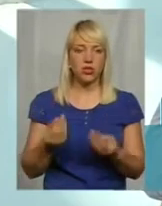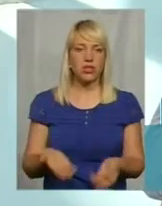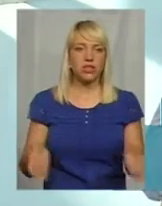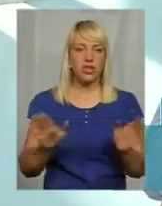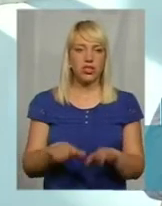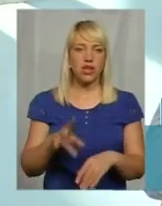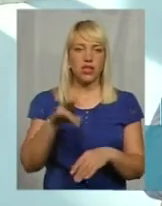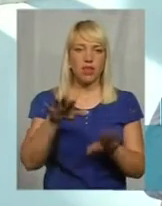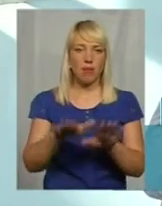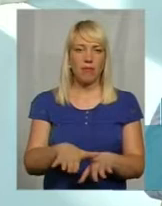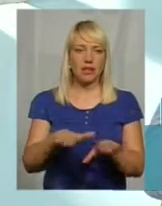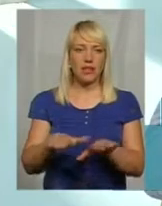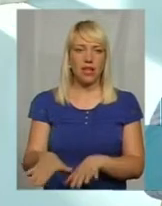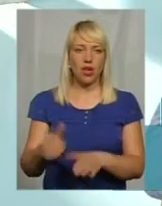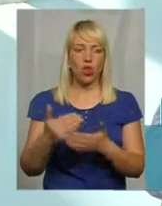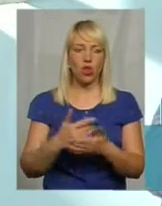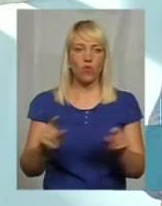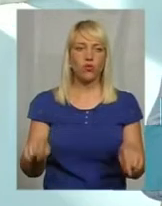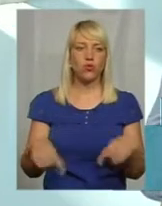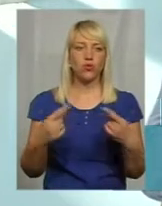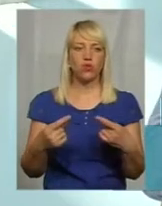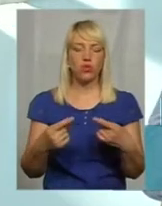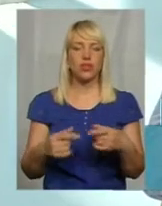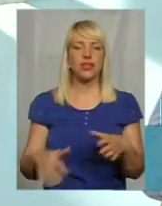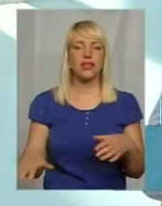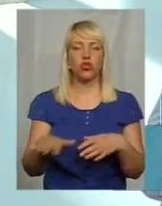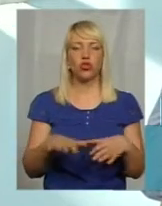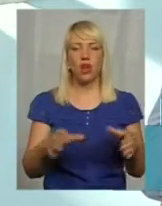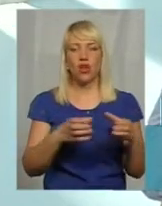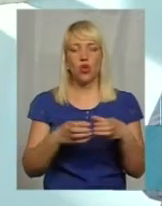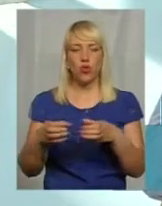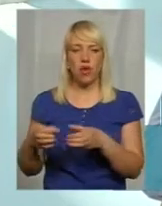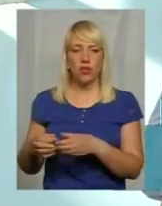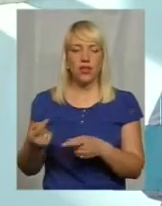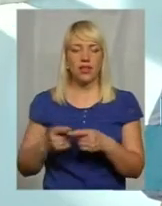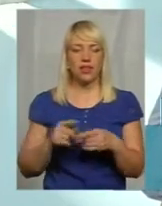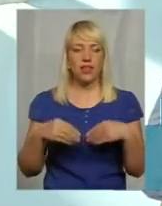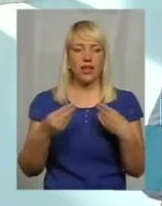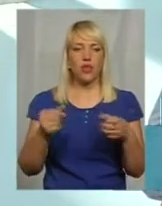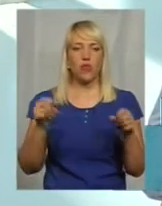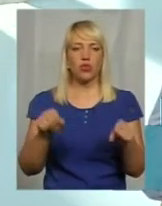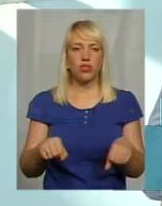місцях, тобі ж в новостворених окремих територіальних громадах. Це дає можливість фінансувати,